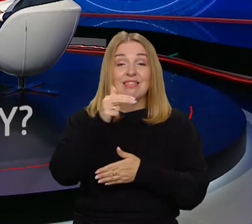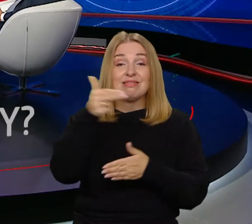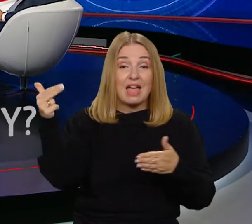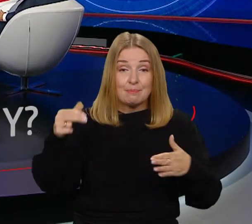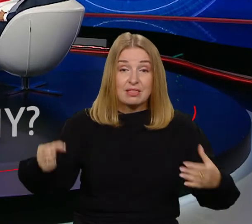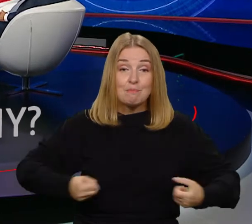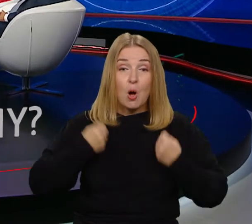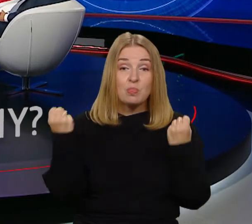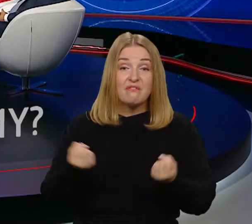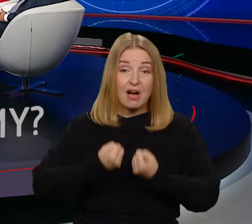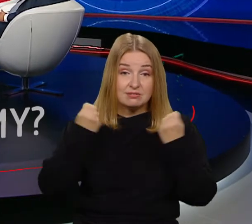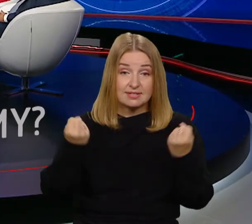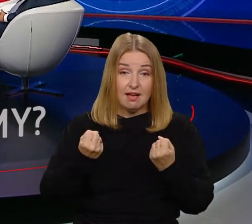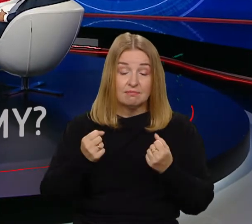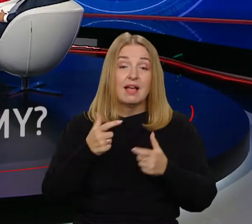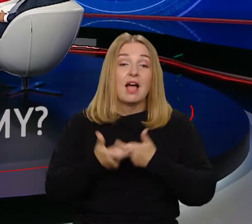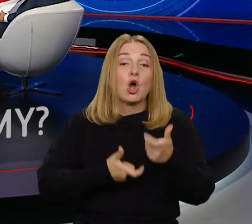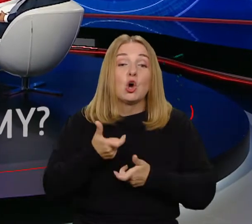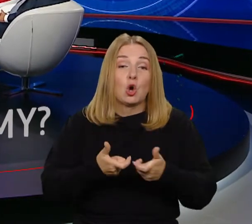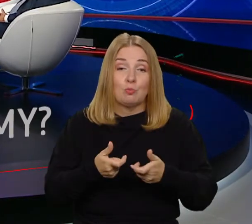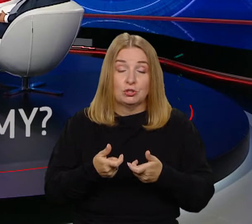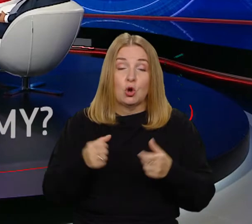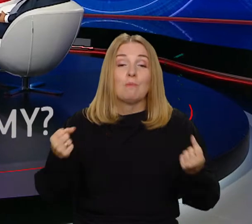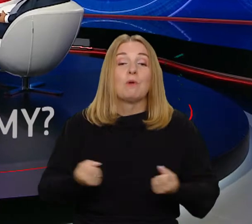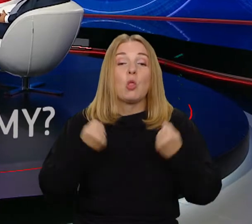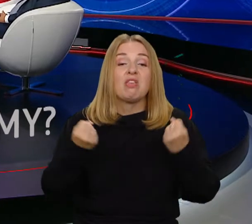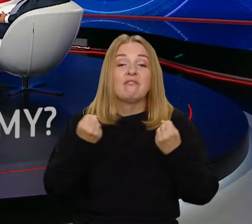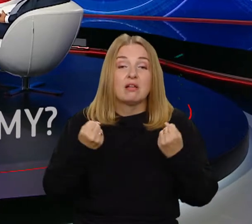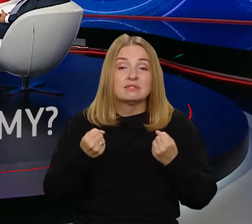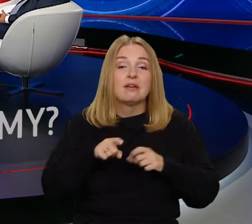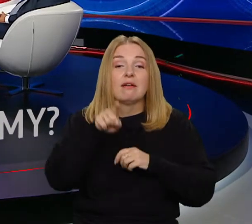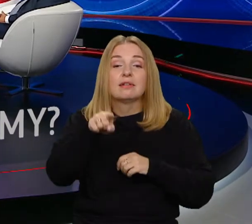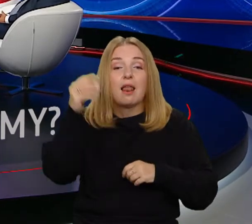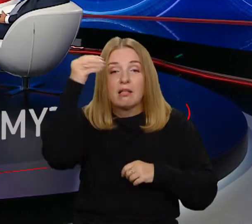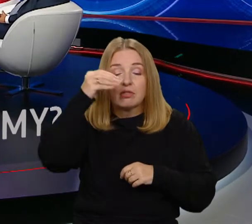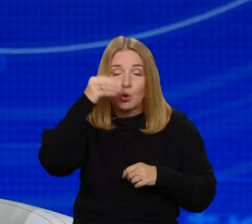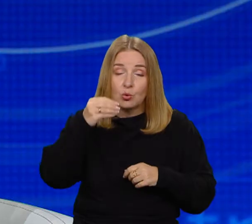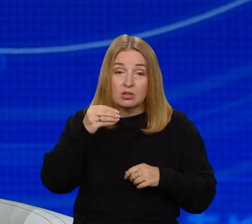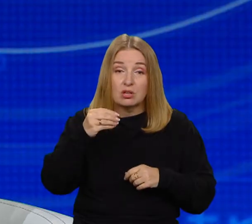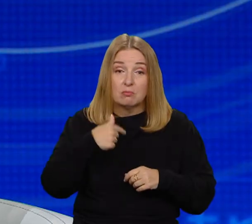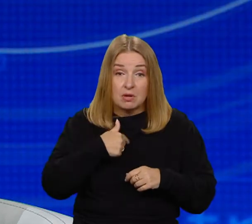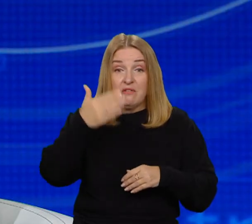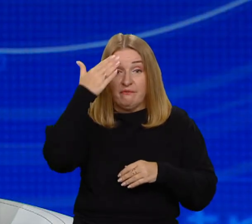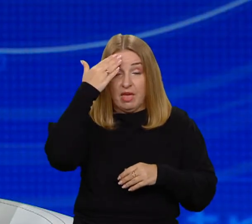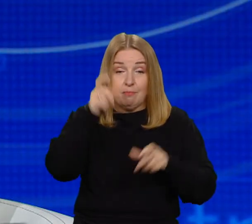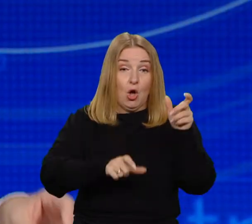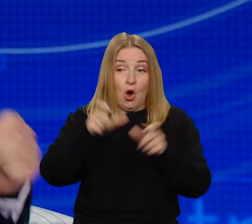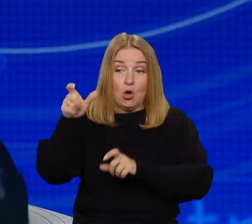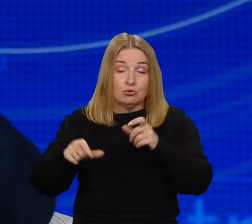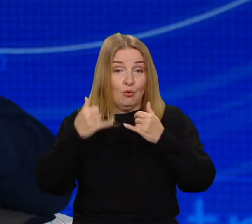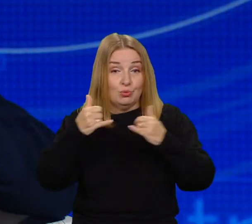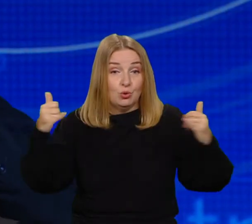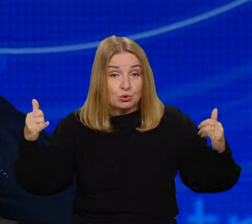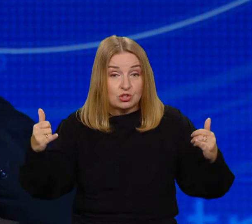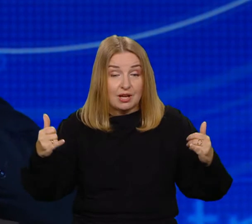Jak motywować do uczenia się, biorąc pod uwagę, że ludzie są bardzo, bardzo różni. Ryszard Kapuściński kiedyś